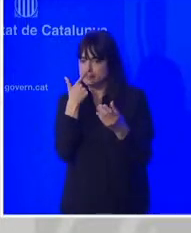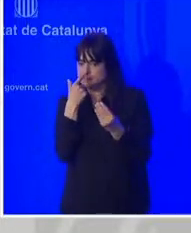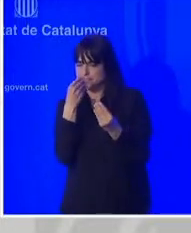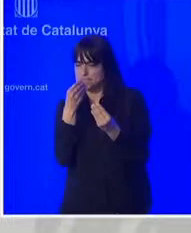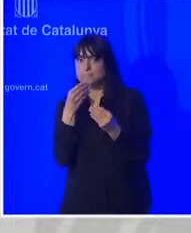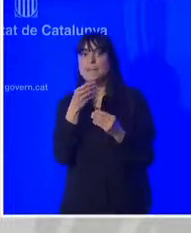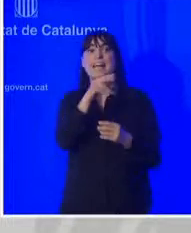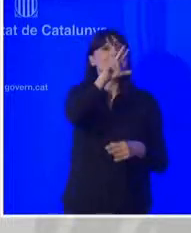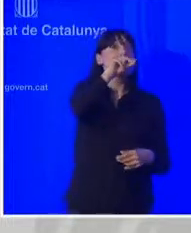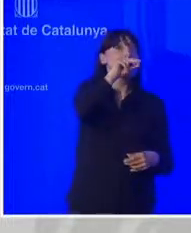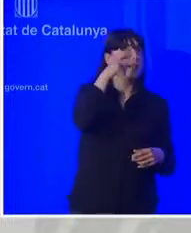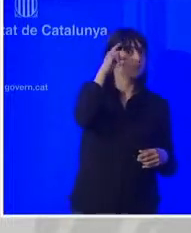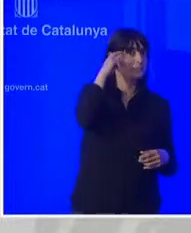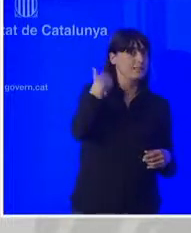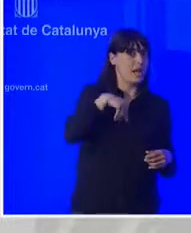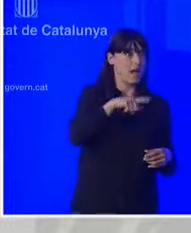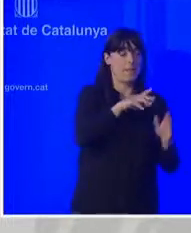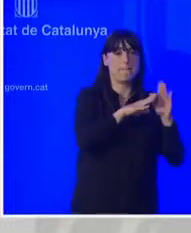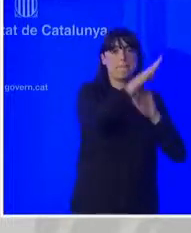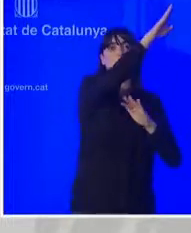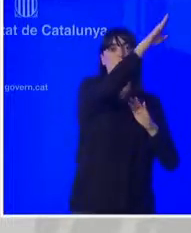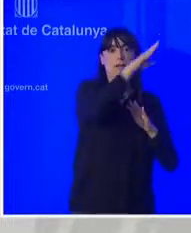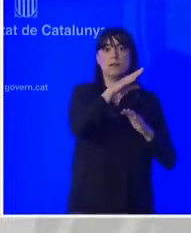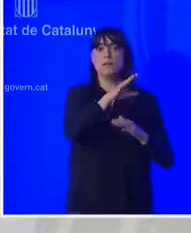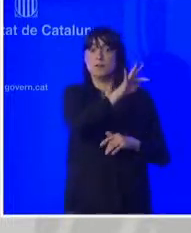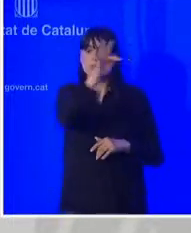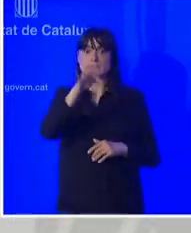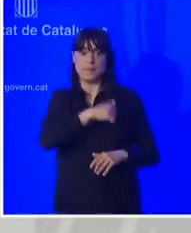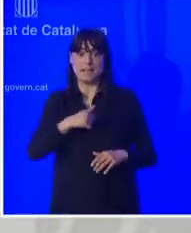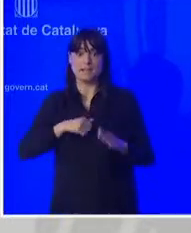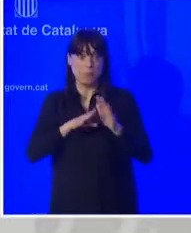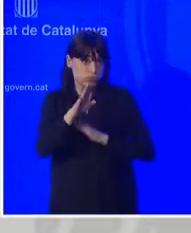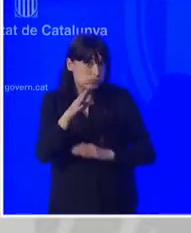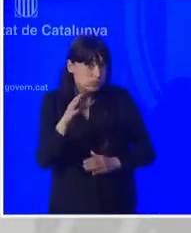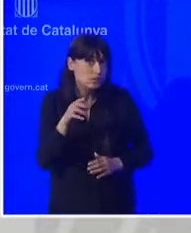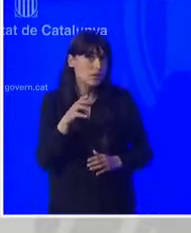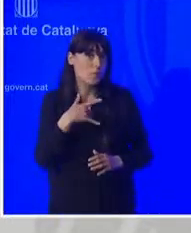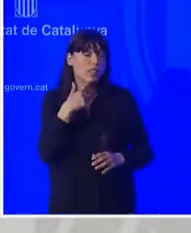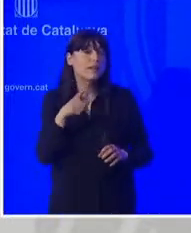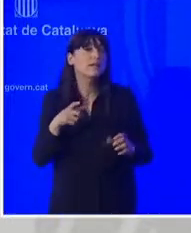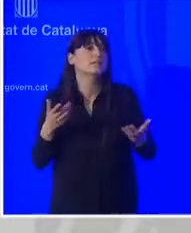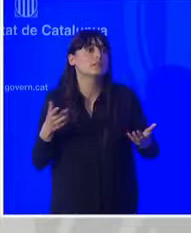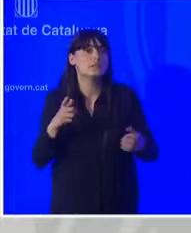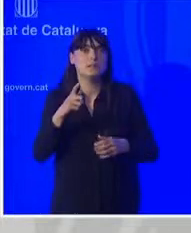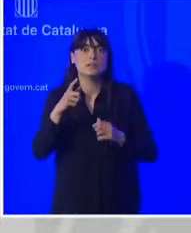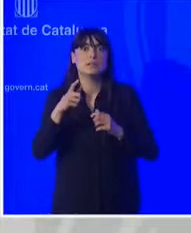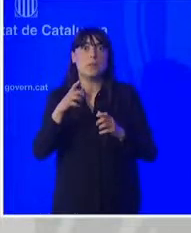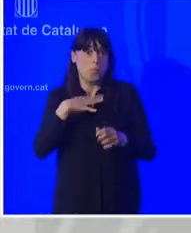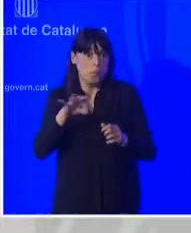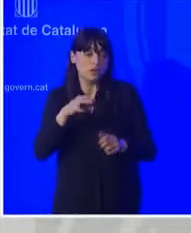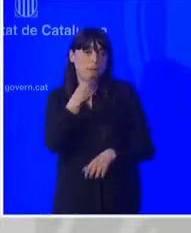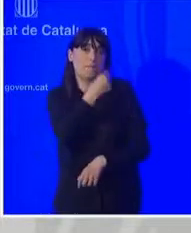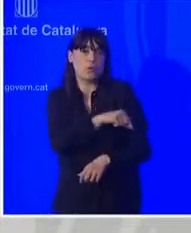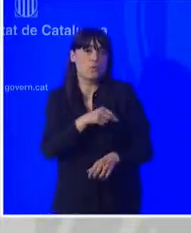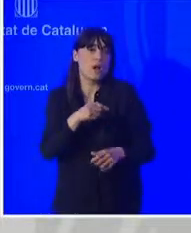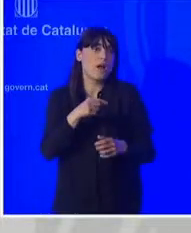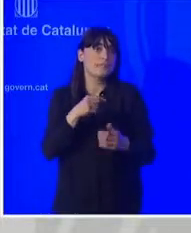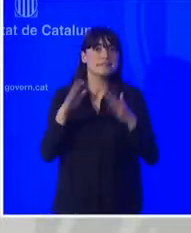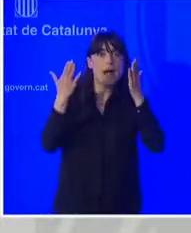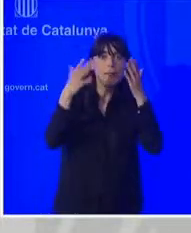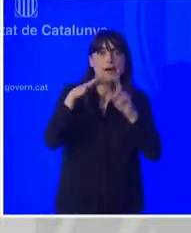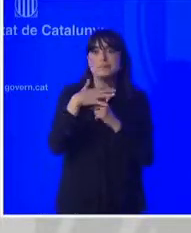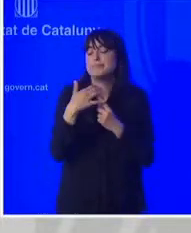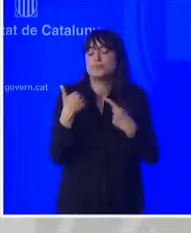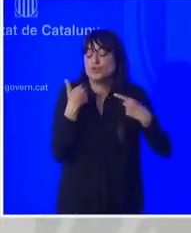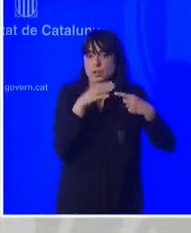'estratègia de vacunació? Per altra banda, saber si és veritat o no, que no s'aixequen actes de les reunions de prosticat, si hi alguna raó perquè